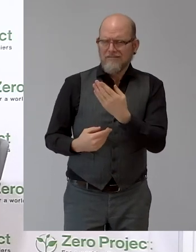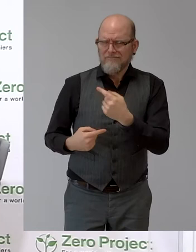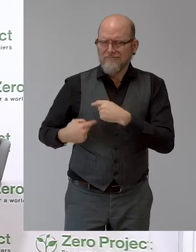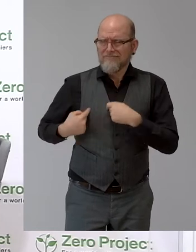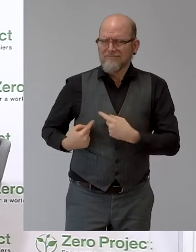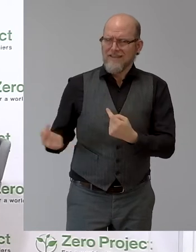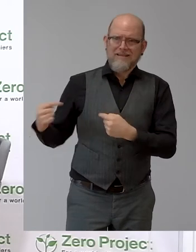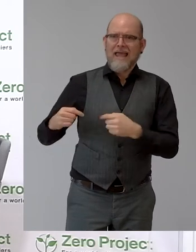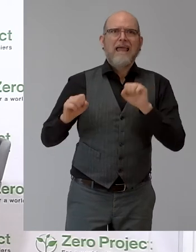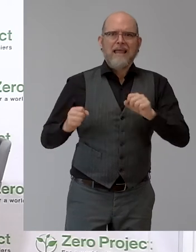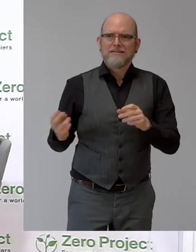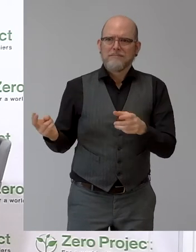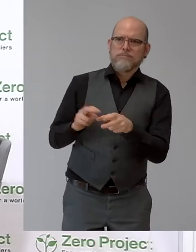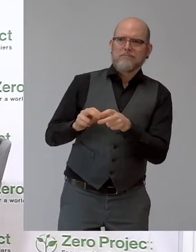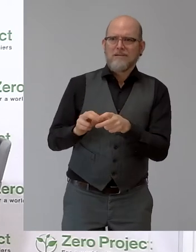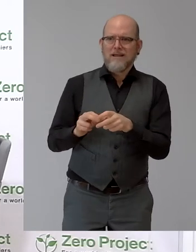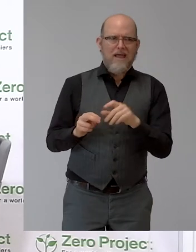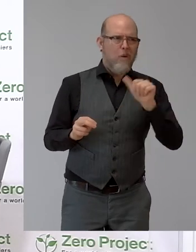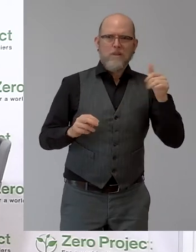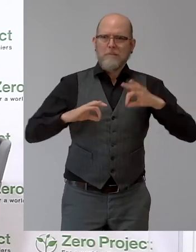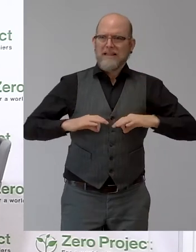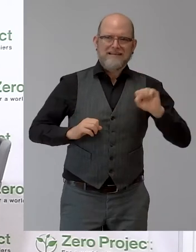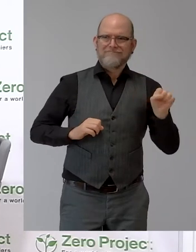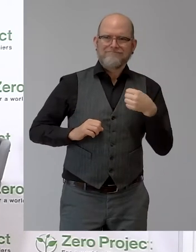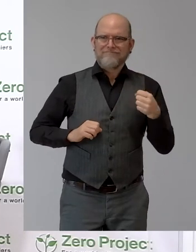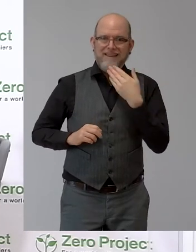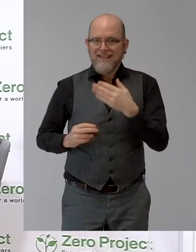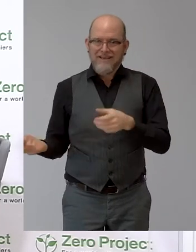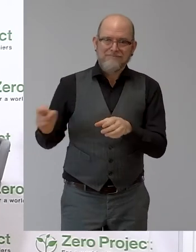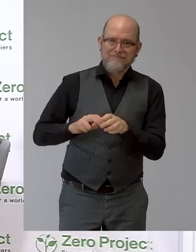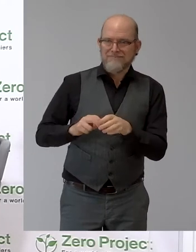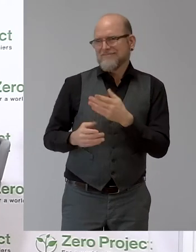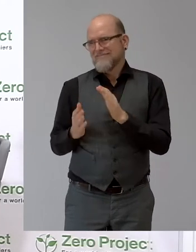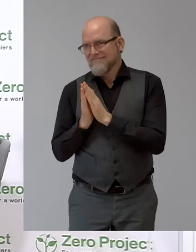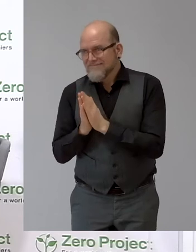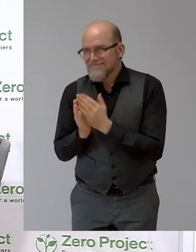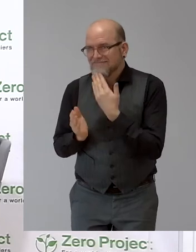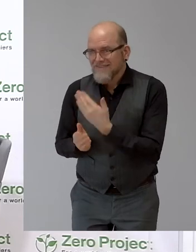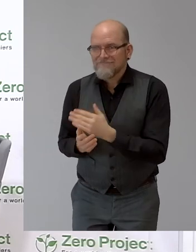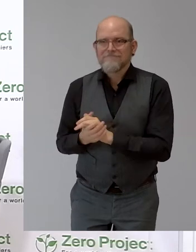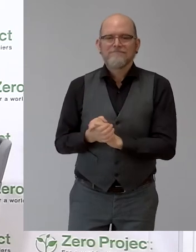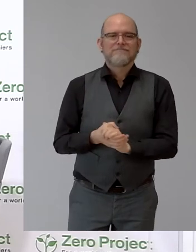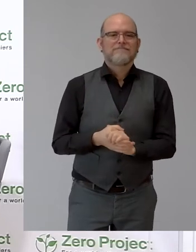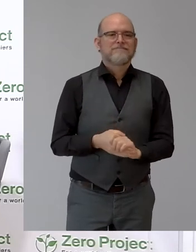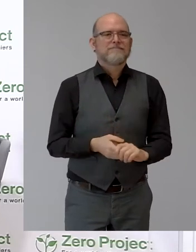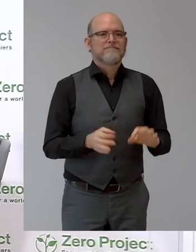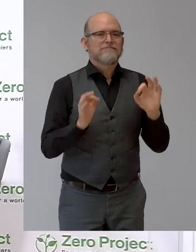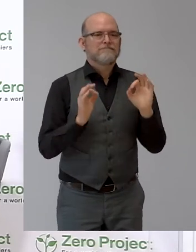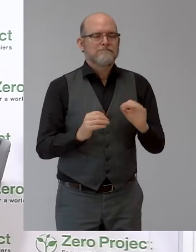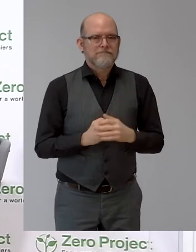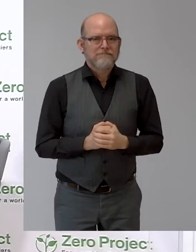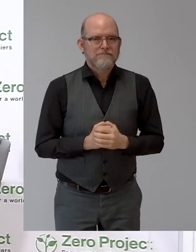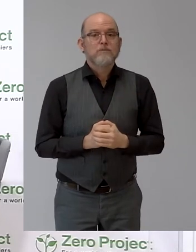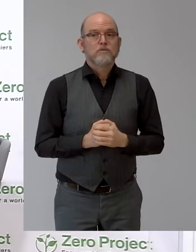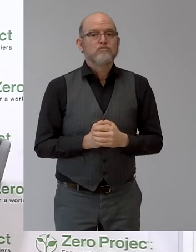auch heute hierher zu uns gefunden haben, in Vertretung des Herrn Bundesministers. Ja, er lässt sich, glaube ich, auch